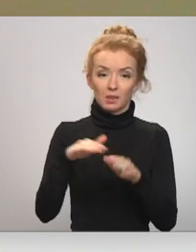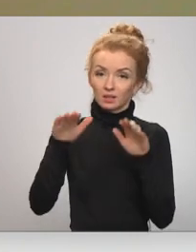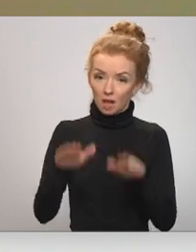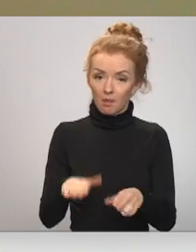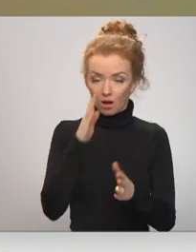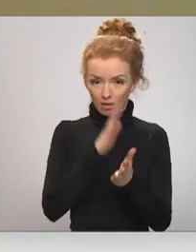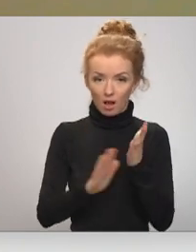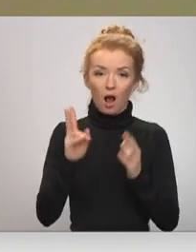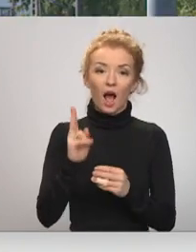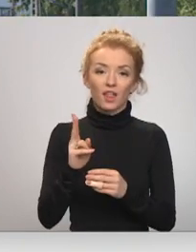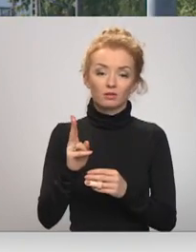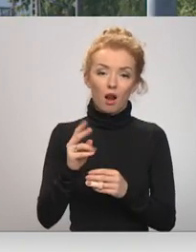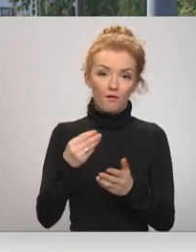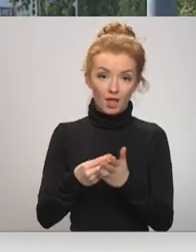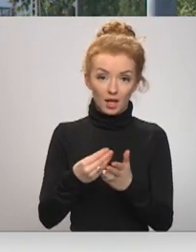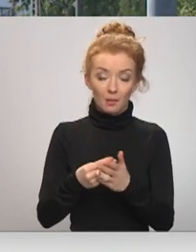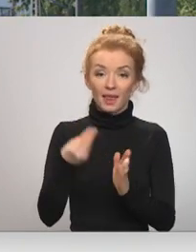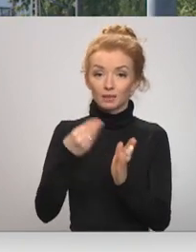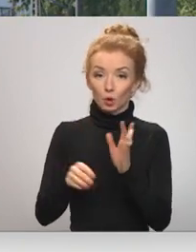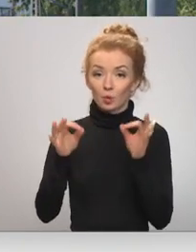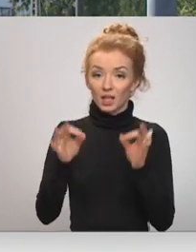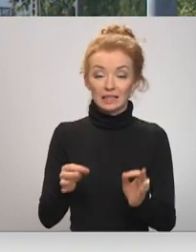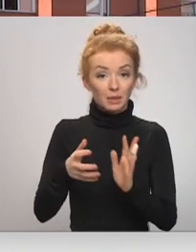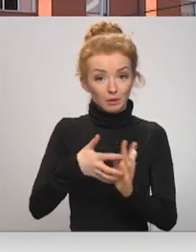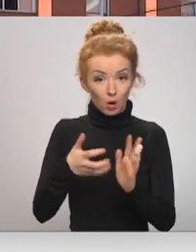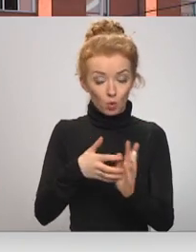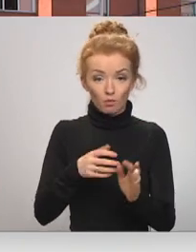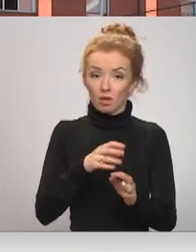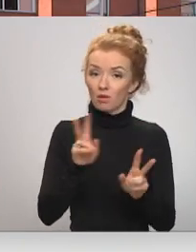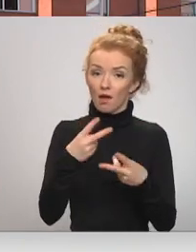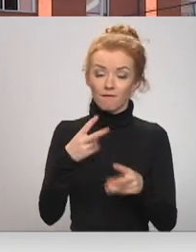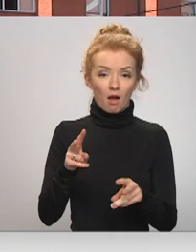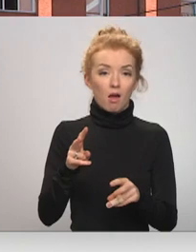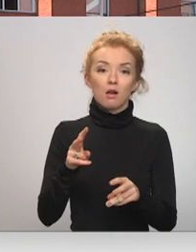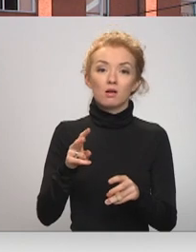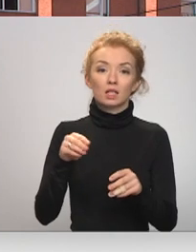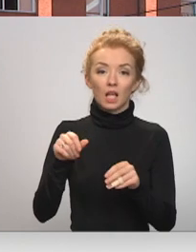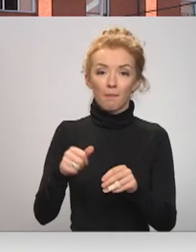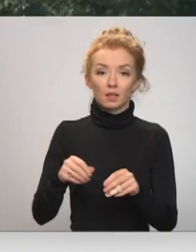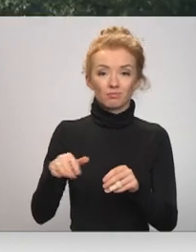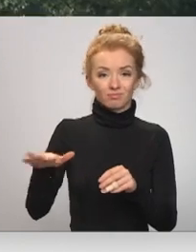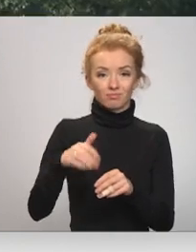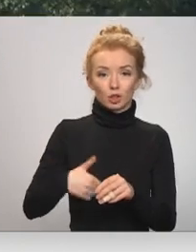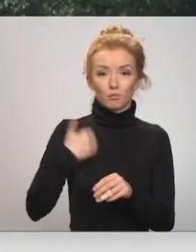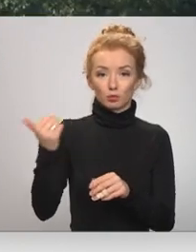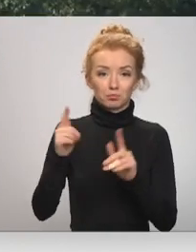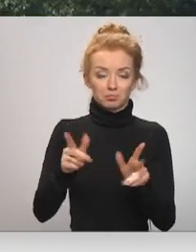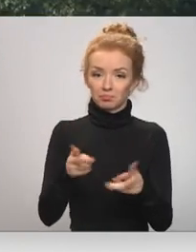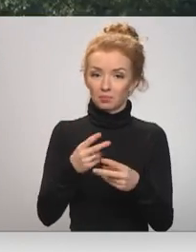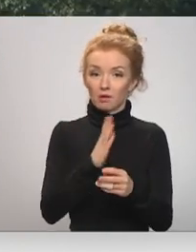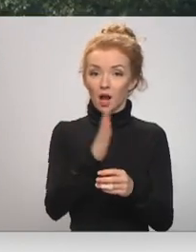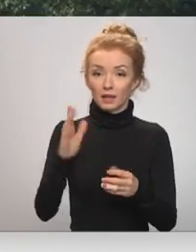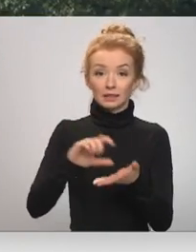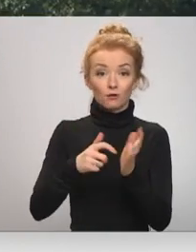nekā kadastrāvā vērtība. Izpirkuma tiesības izmantošanai nebūs nepieciešama attiecīgā zemesgabala īpašnieka piekaršana. Katram